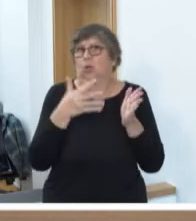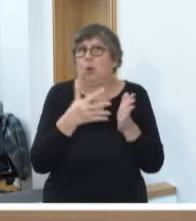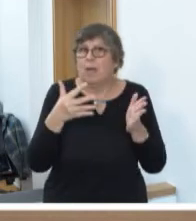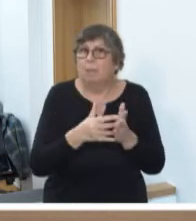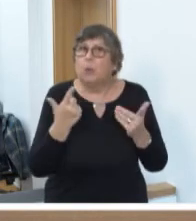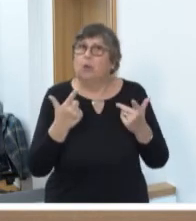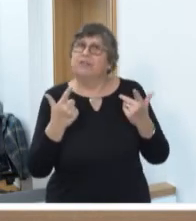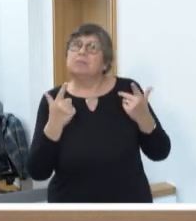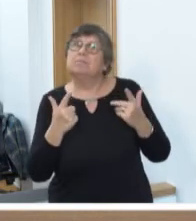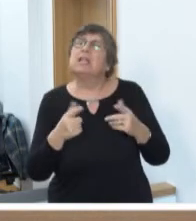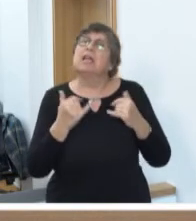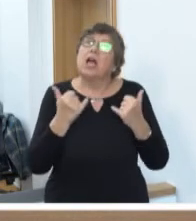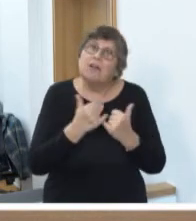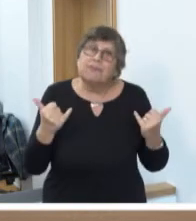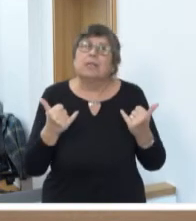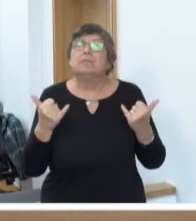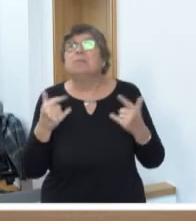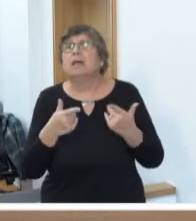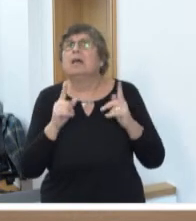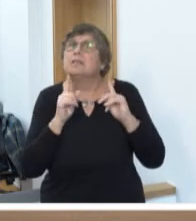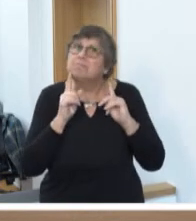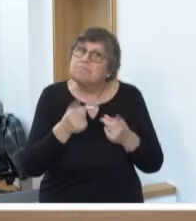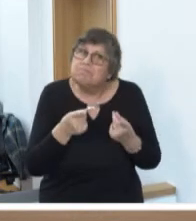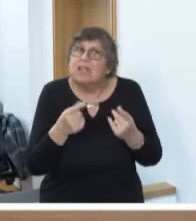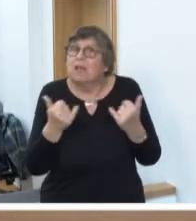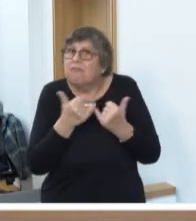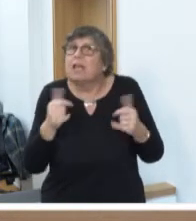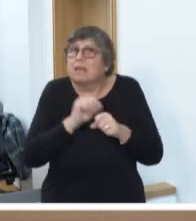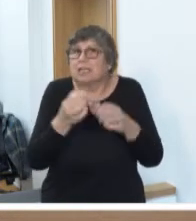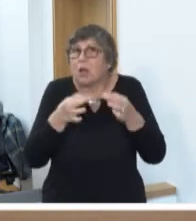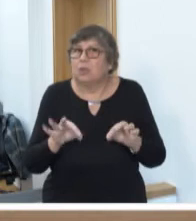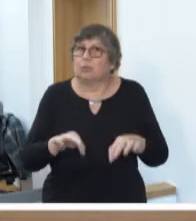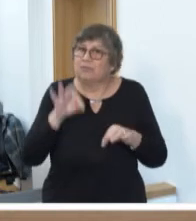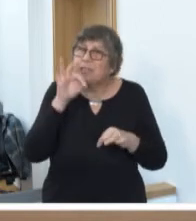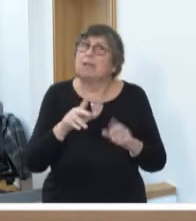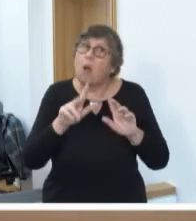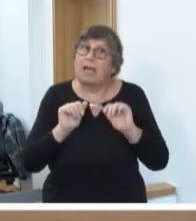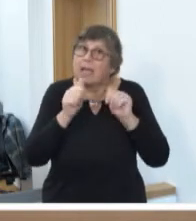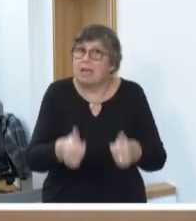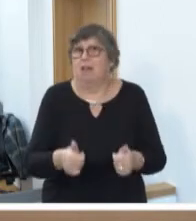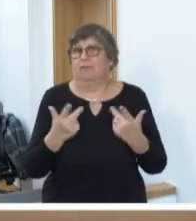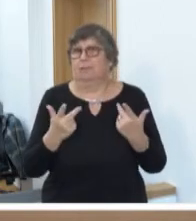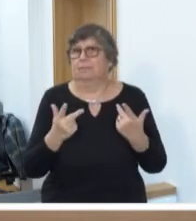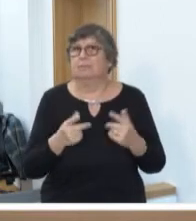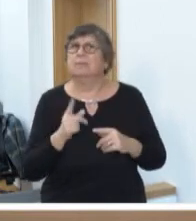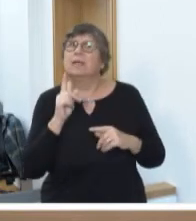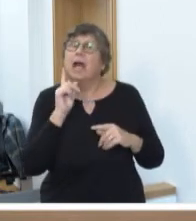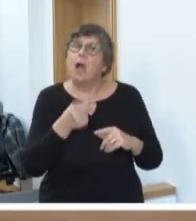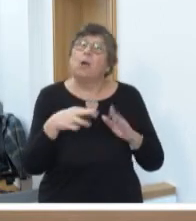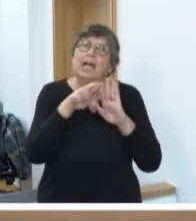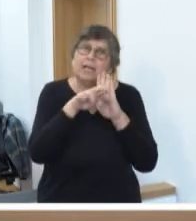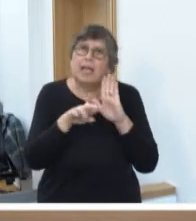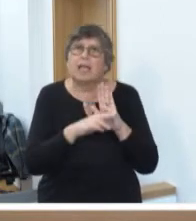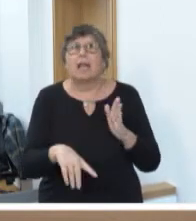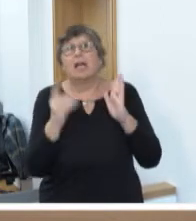und Bestandungen auch dann entgegennehmen. Auch das ist eine Hilfestellung. Es werden außerdem Regelungen zur